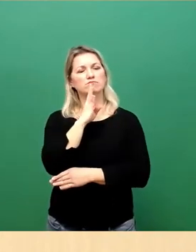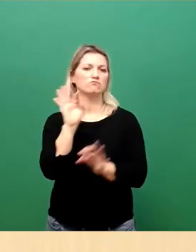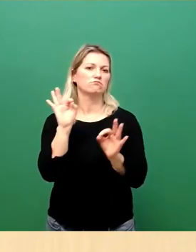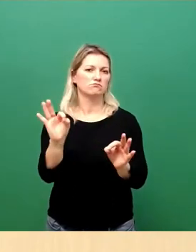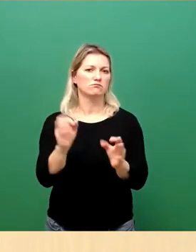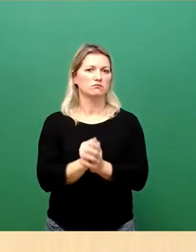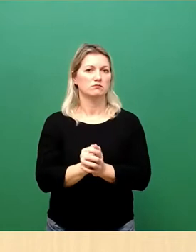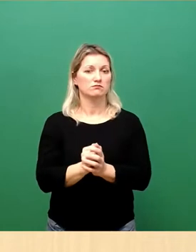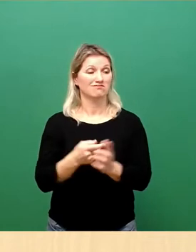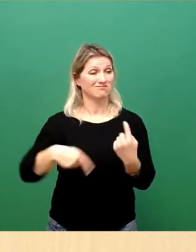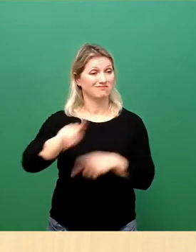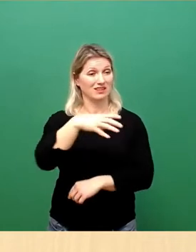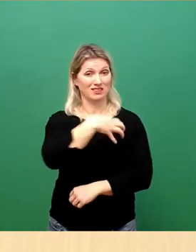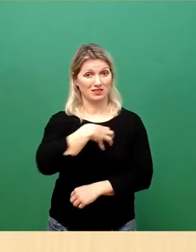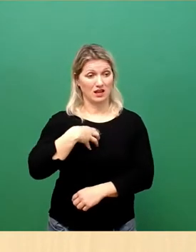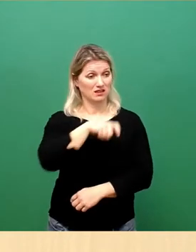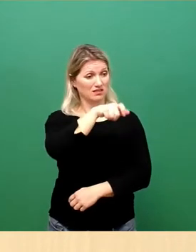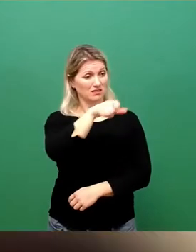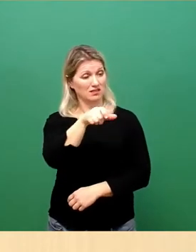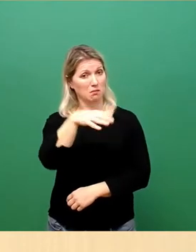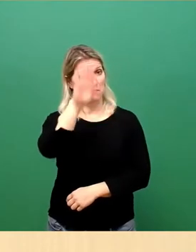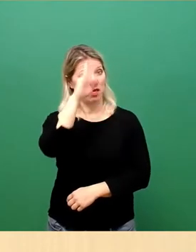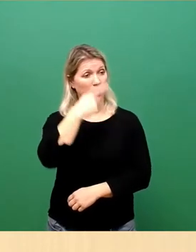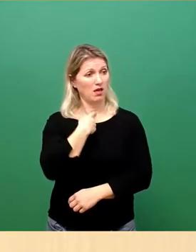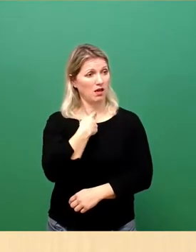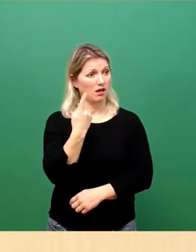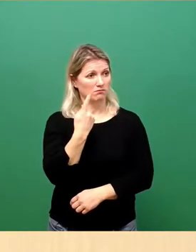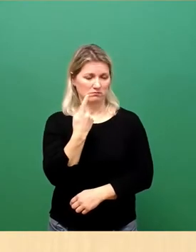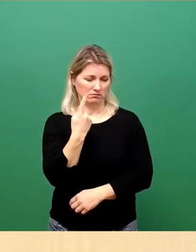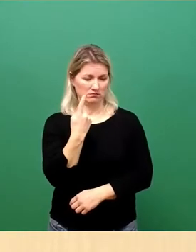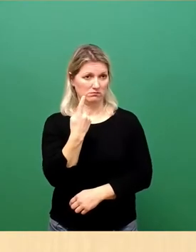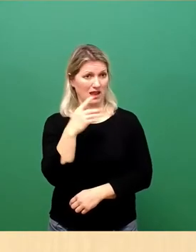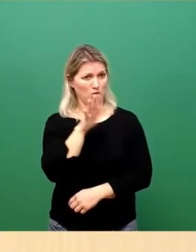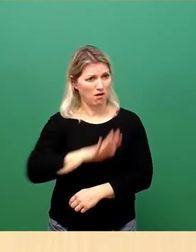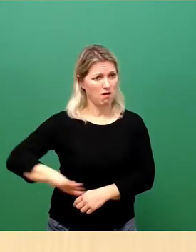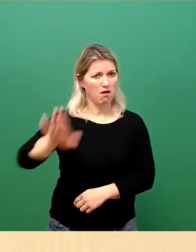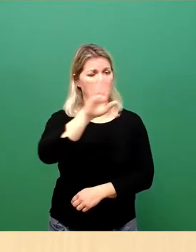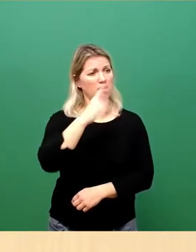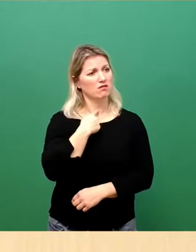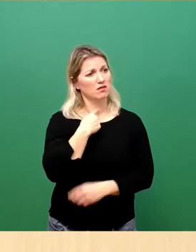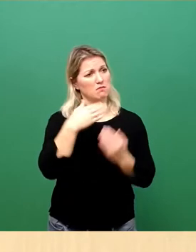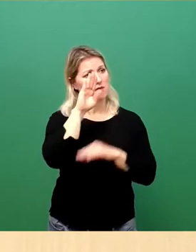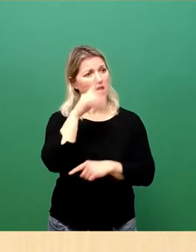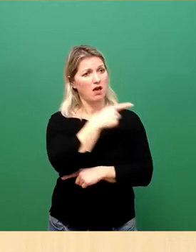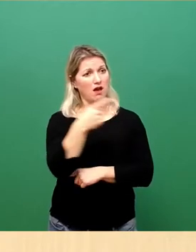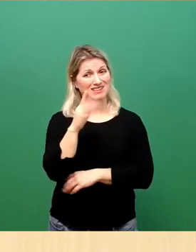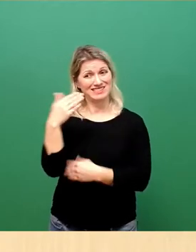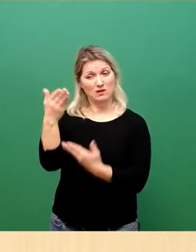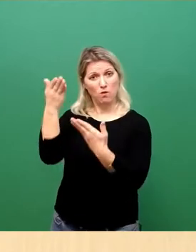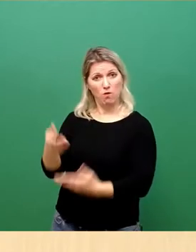Dresdner, ja die absolute Mehrheit in unserem Land, steht hinter diesem klaren, unmissverständlichen Appell.